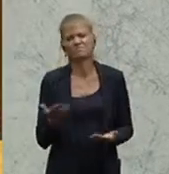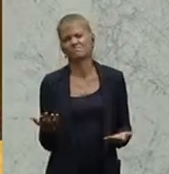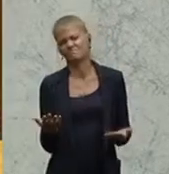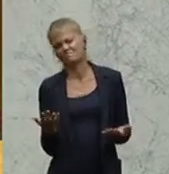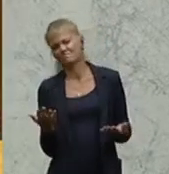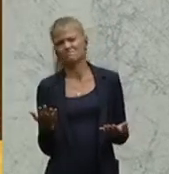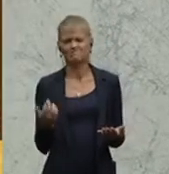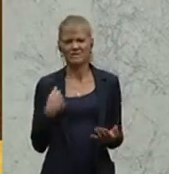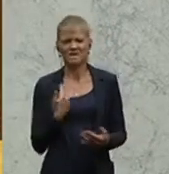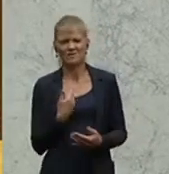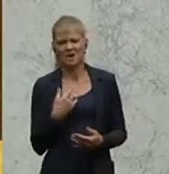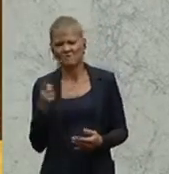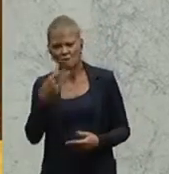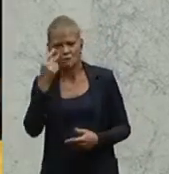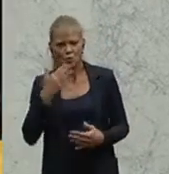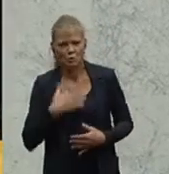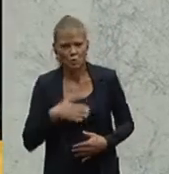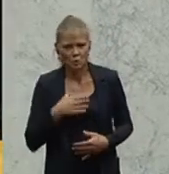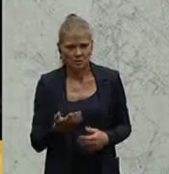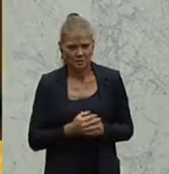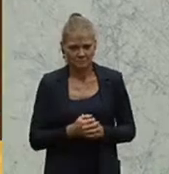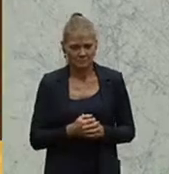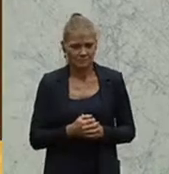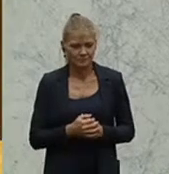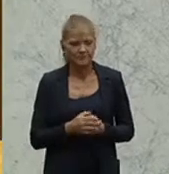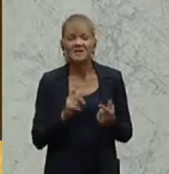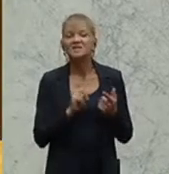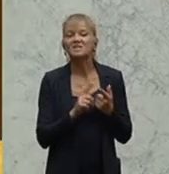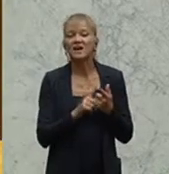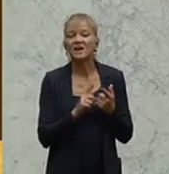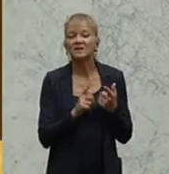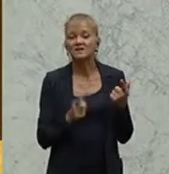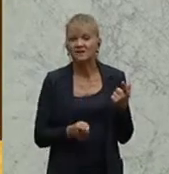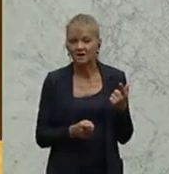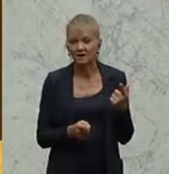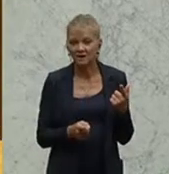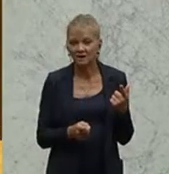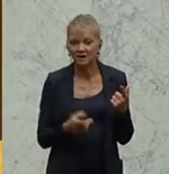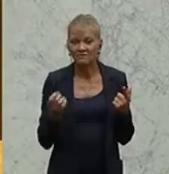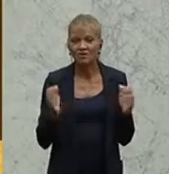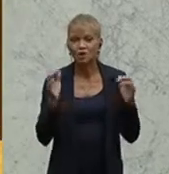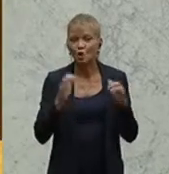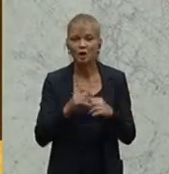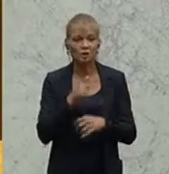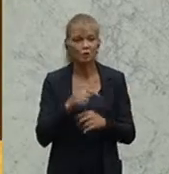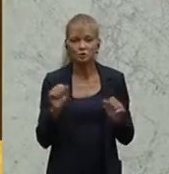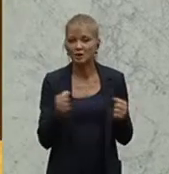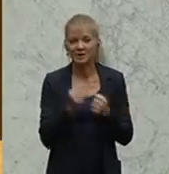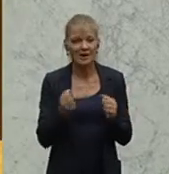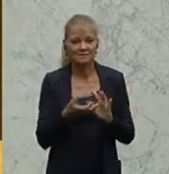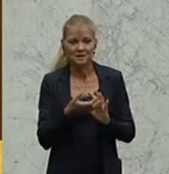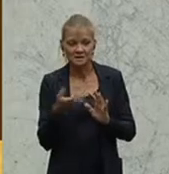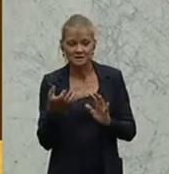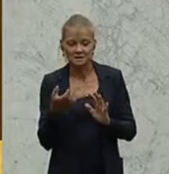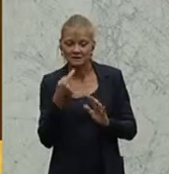dieser Enquetekommission nicht entkräftet werden, ist zu einem Zeitpunkt, und da hat sich wirklich viel